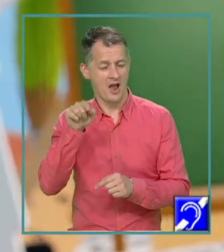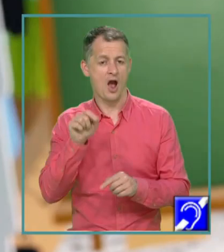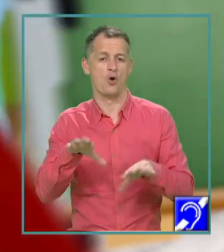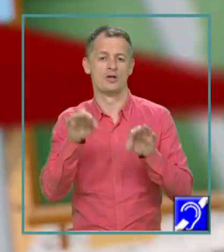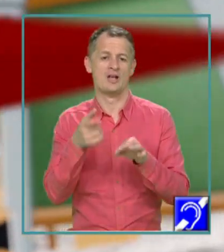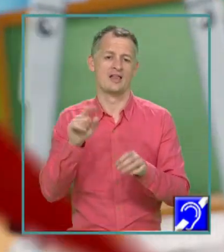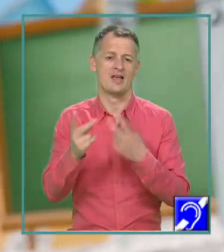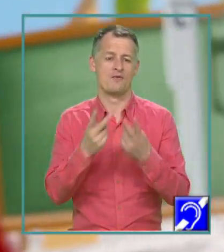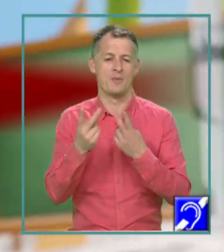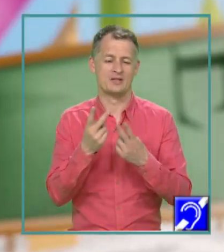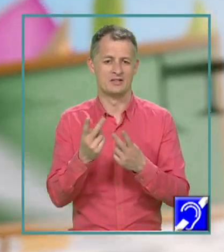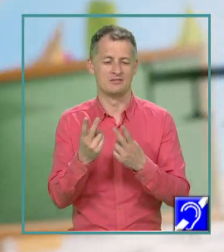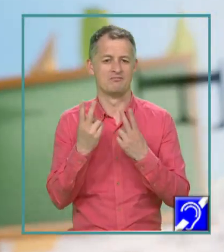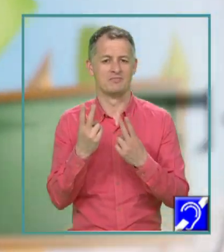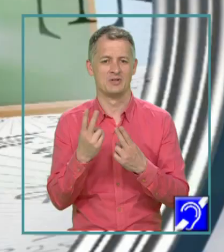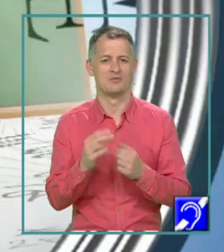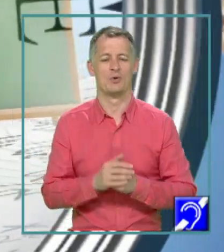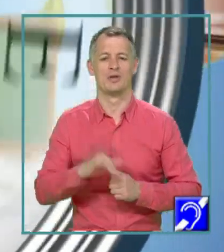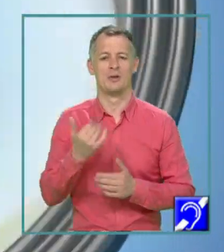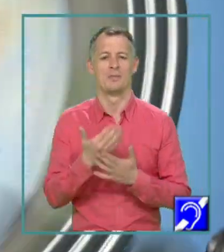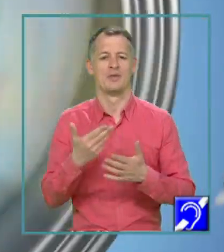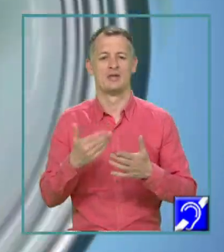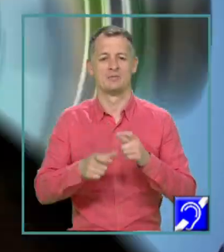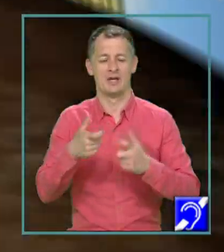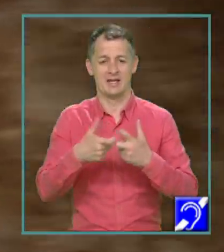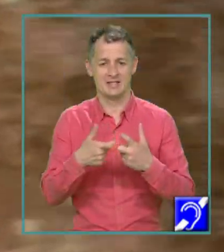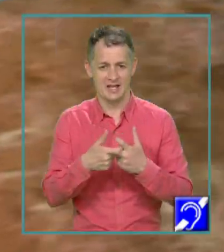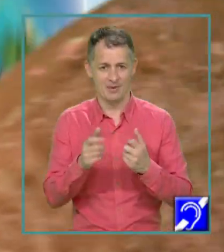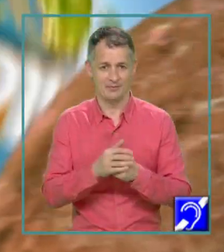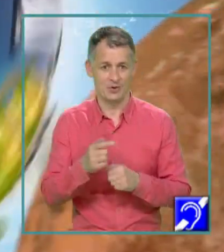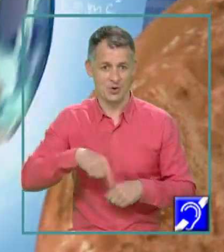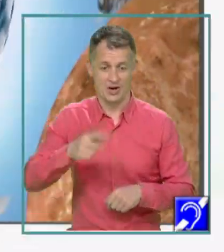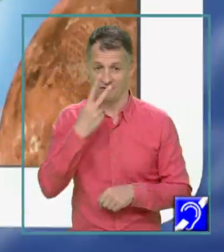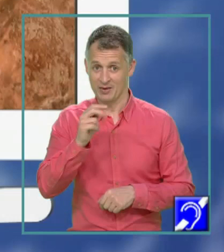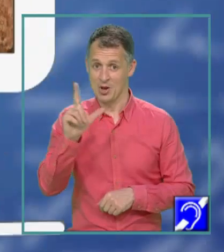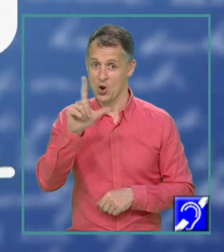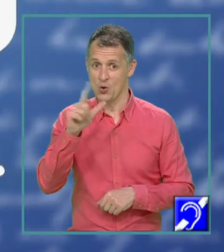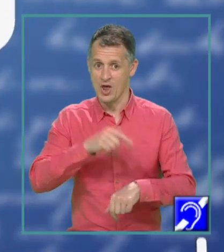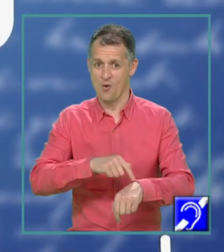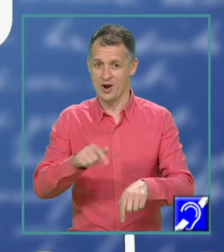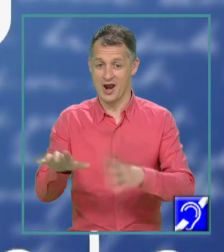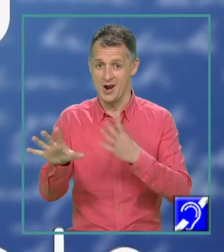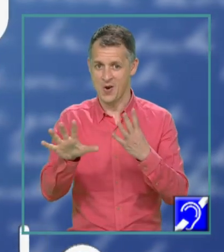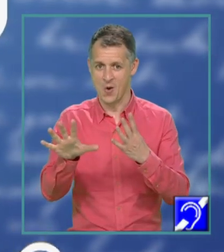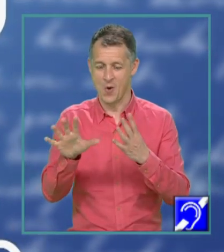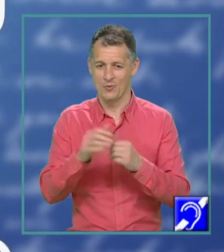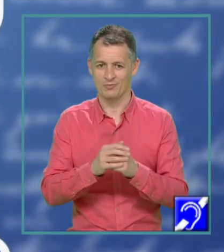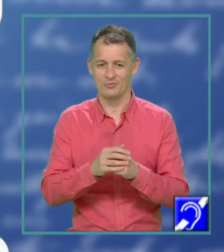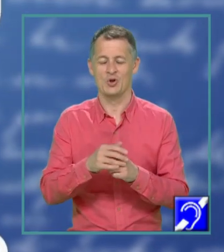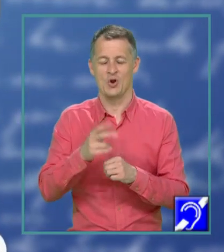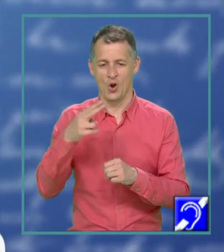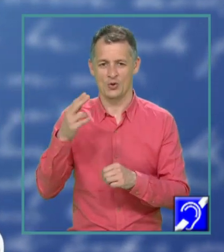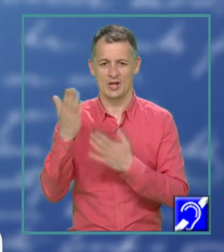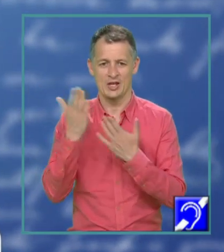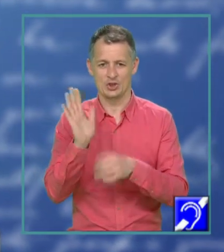informații utile despre școală și examene Noi ne revedem luni de la ora 9 dar teleșcoala continuă și după amiază de la